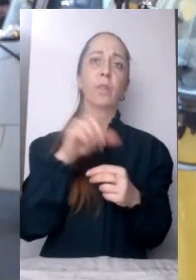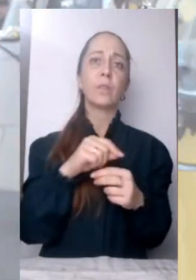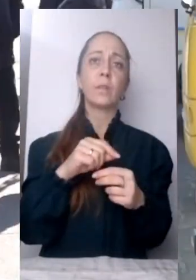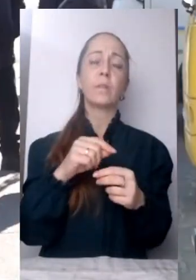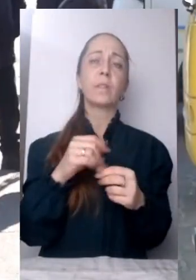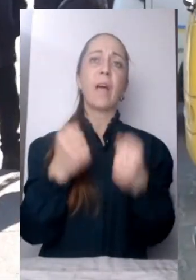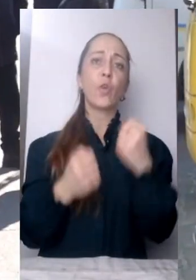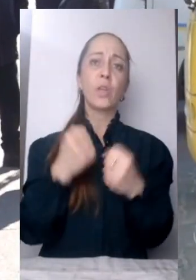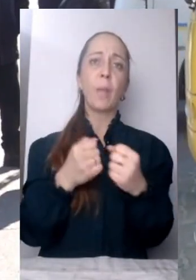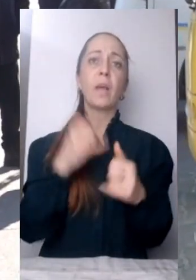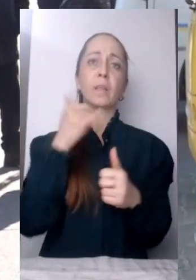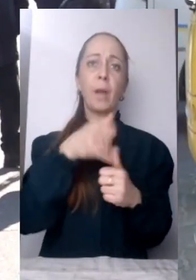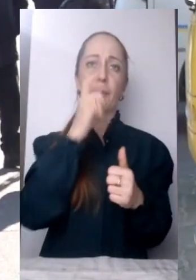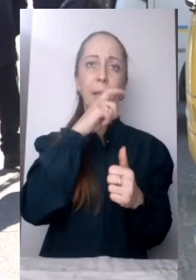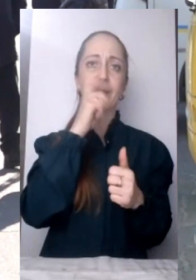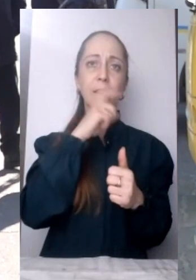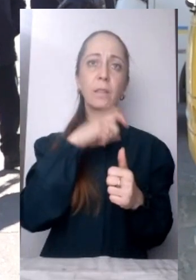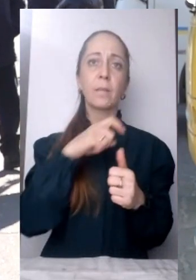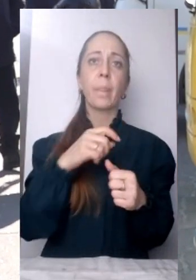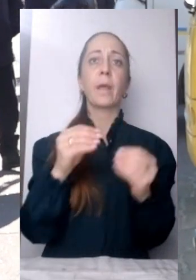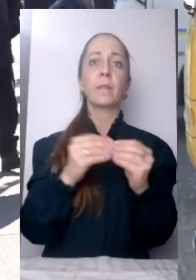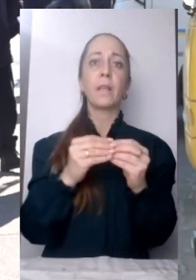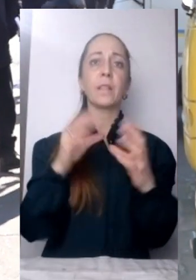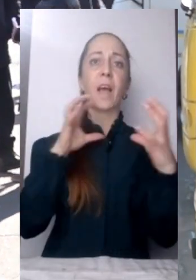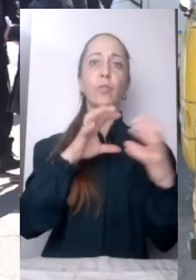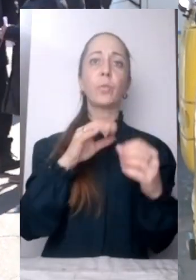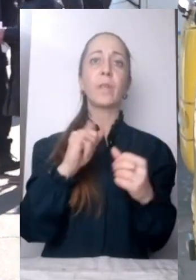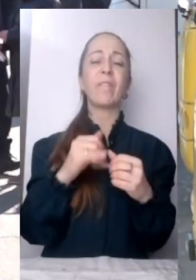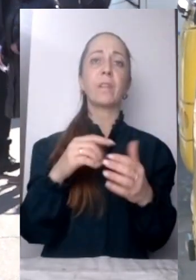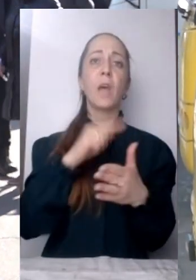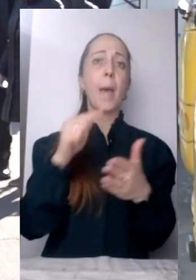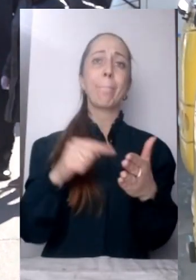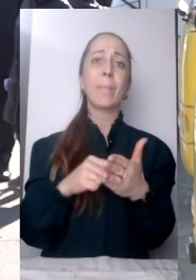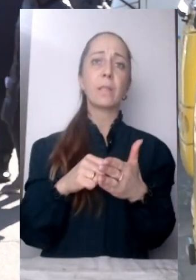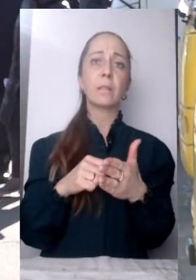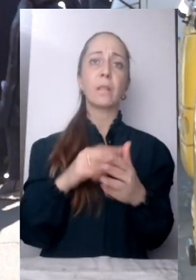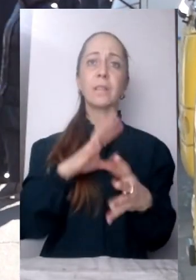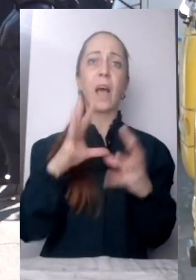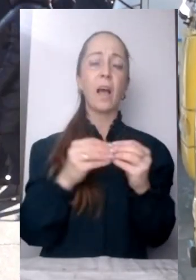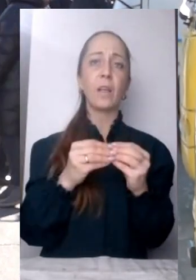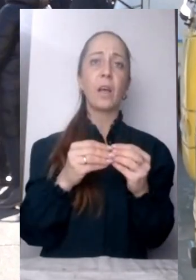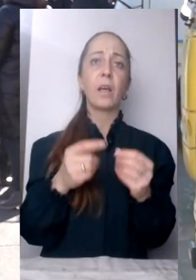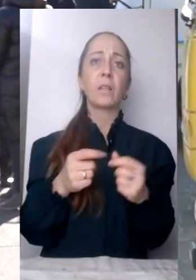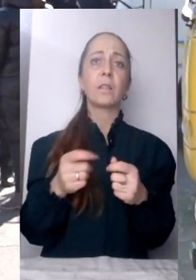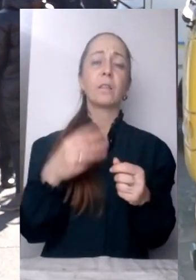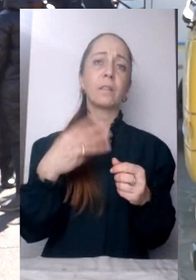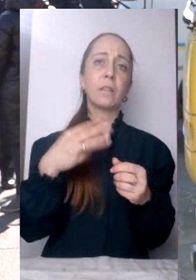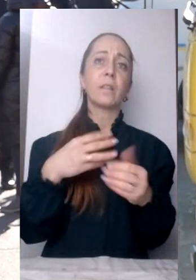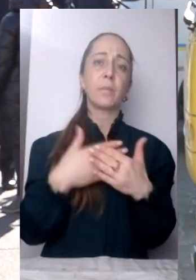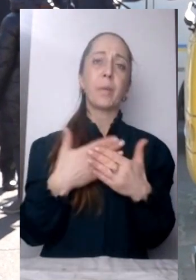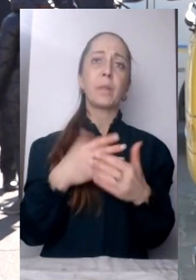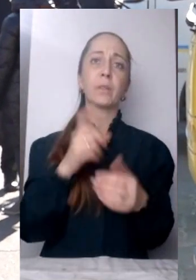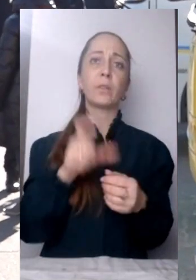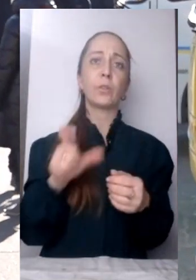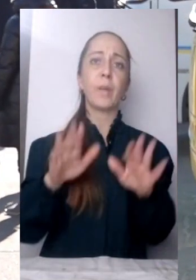домінатолі. Десять автобусів від міста, які загально-продажиром міськістю, приблизно 30 сидячих міст. Звід 25 до